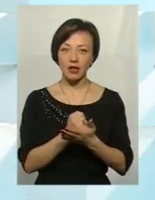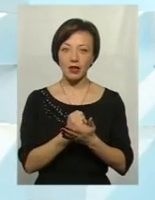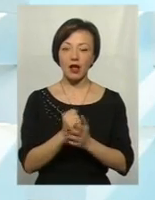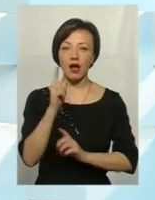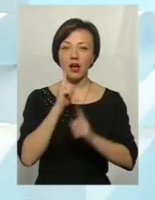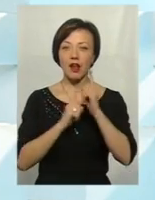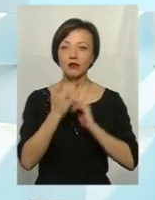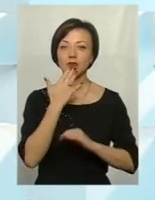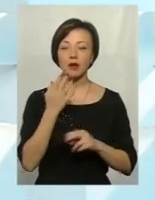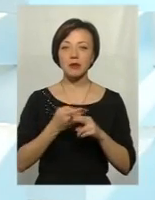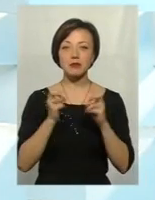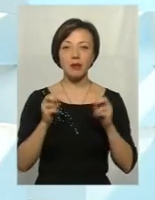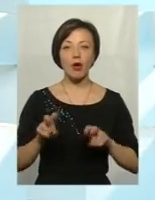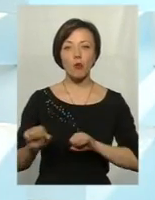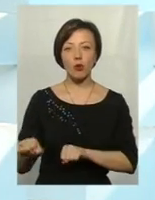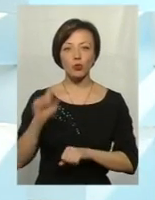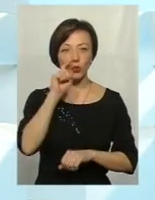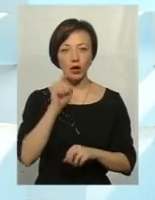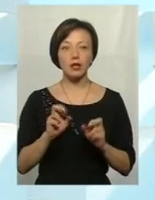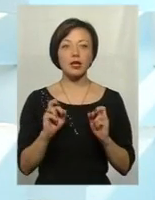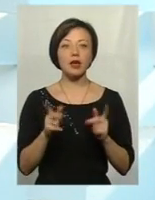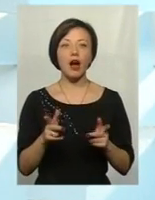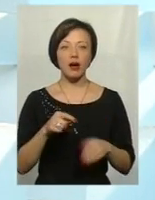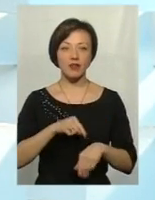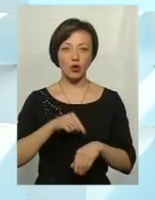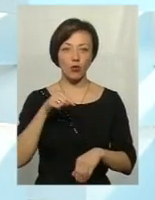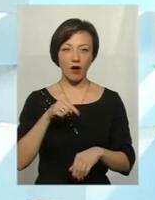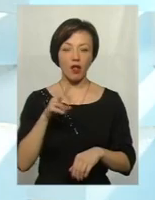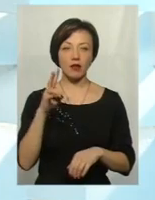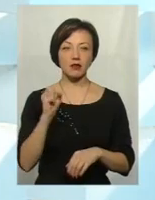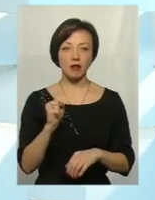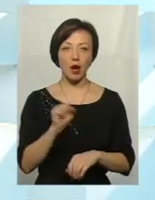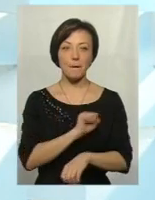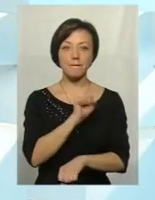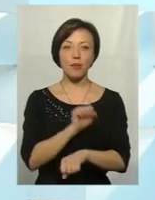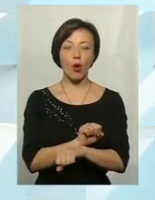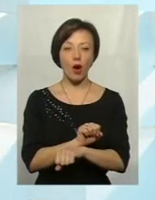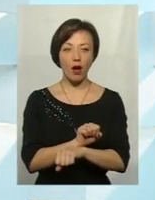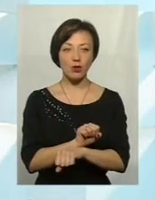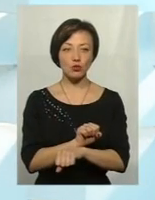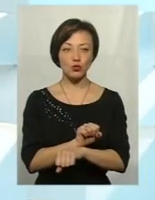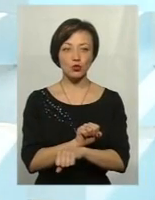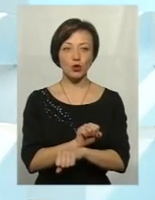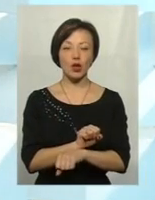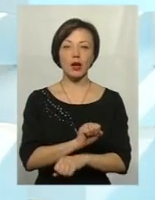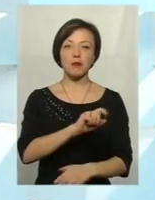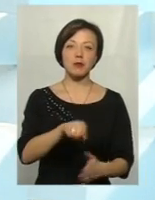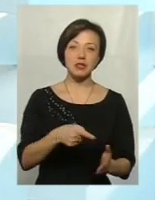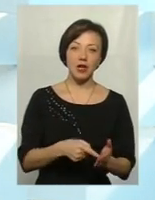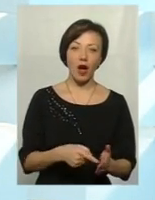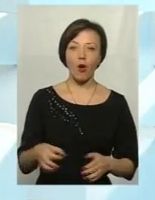безпеки і оборони України, як відреагували на блокаду міська та